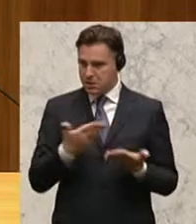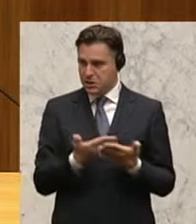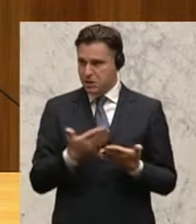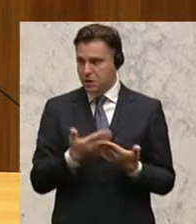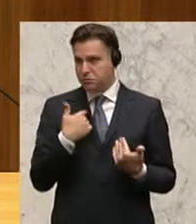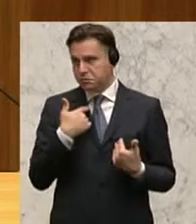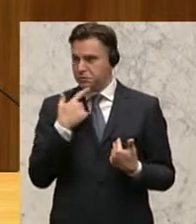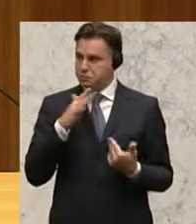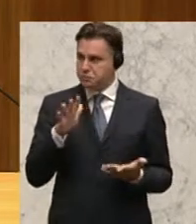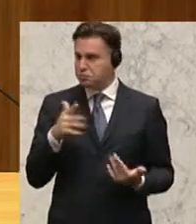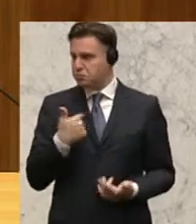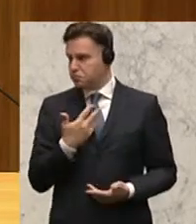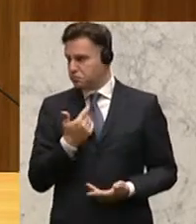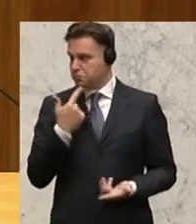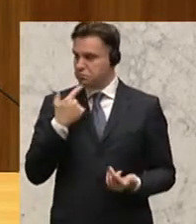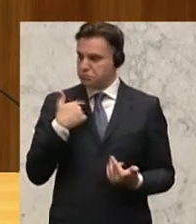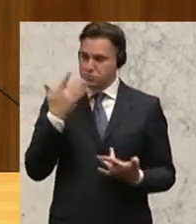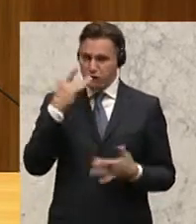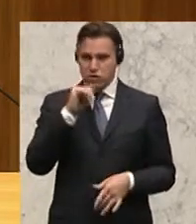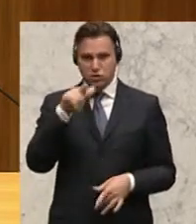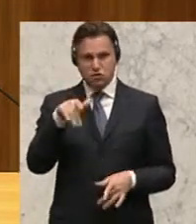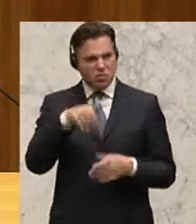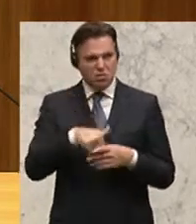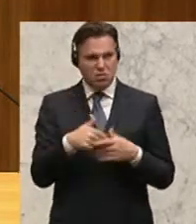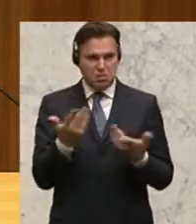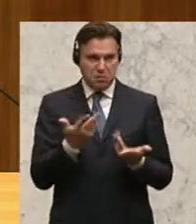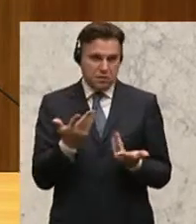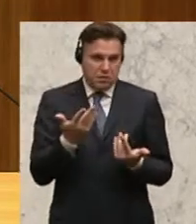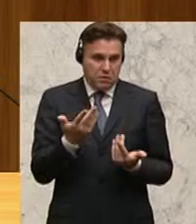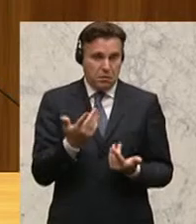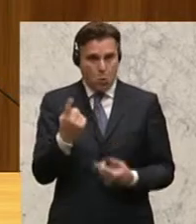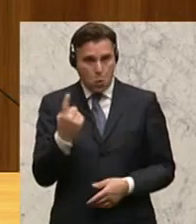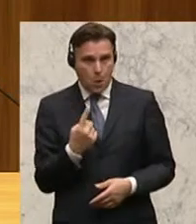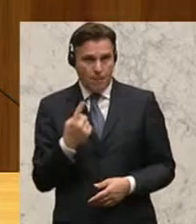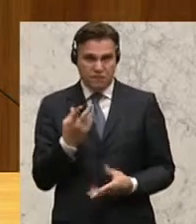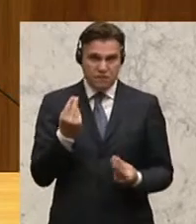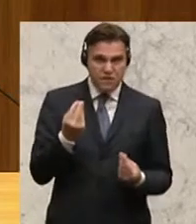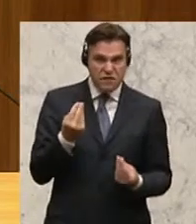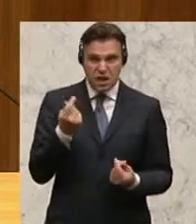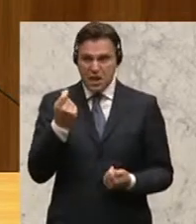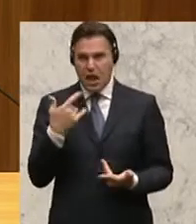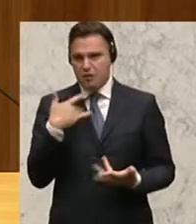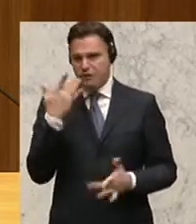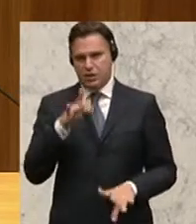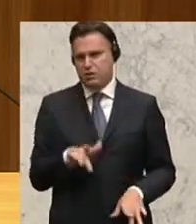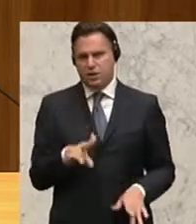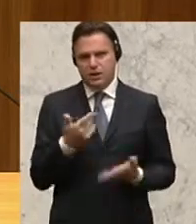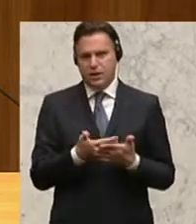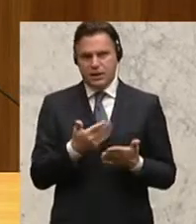kann, man weiß gar nicht, worum es sich handelt. Kommt sie? Wenn ja, wie viel ist das? Also es ist ein bisschen ungewiss,